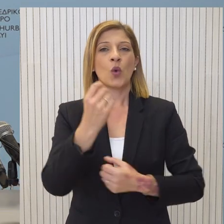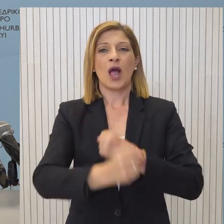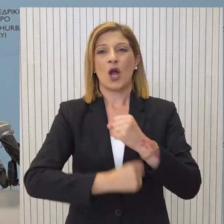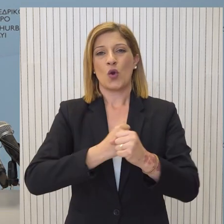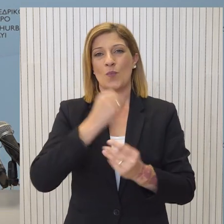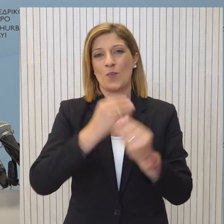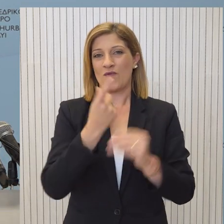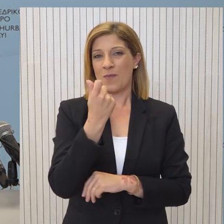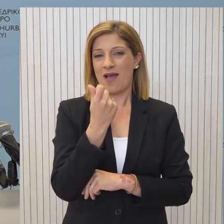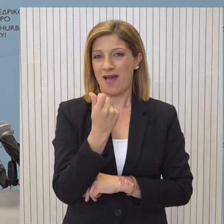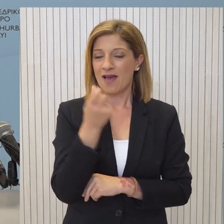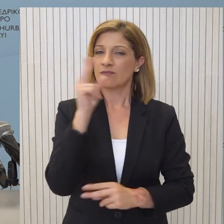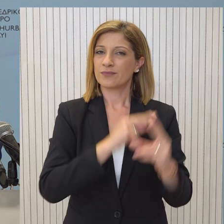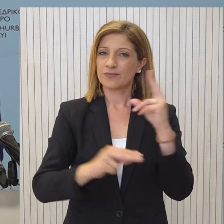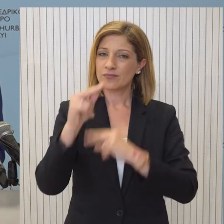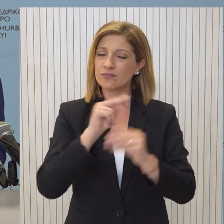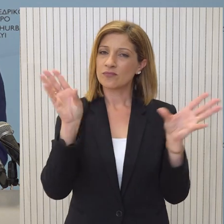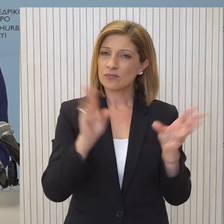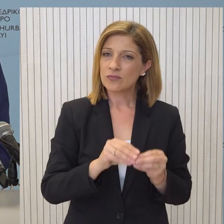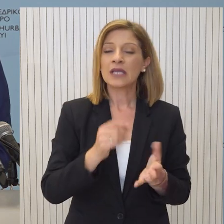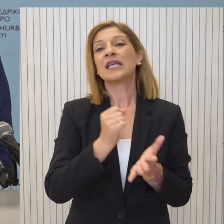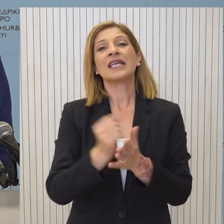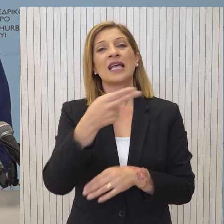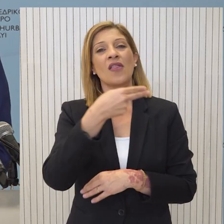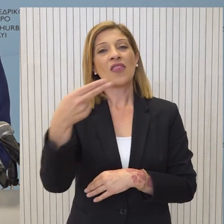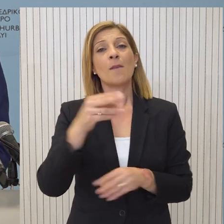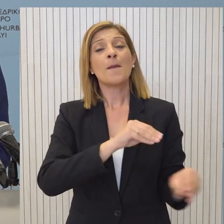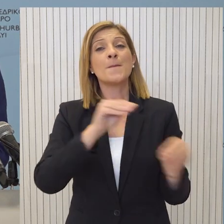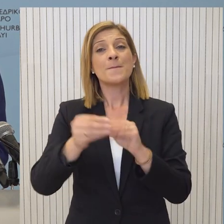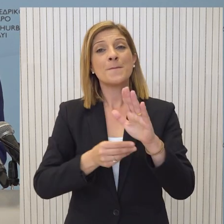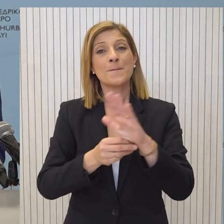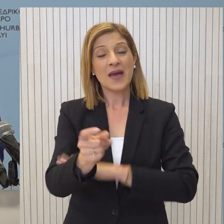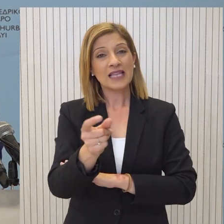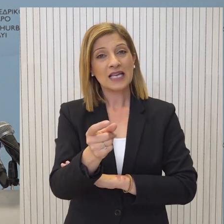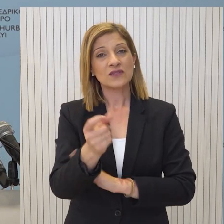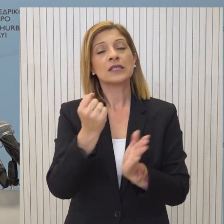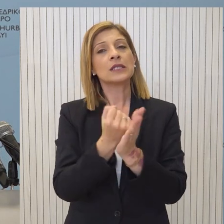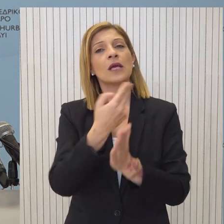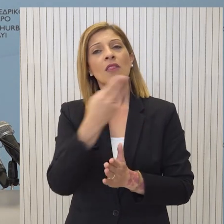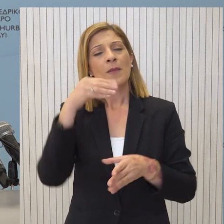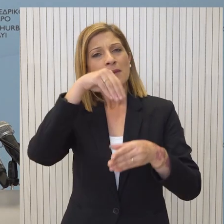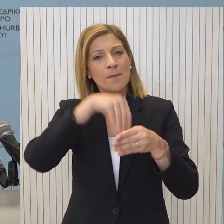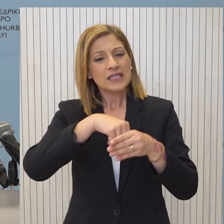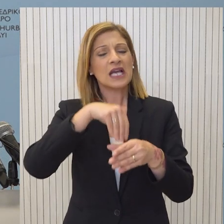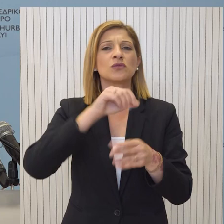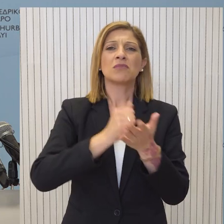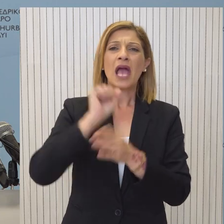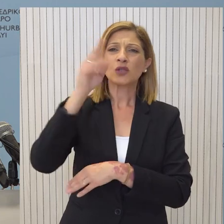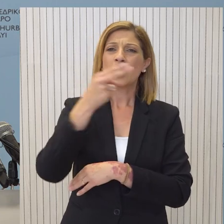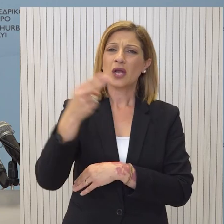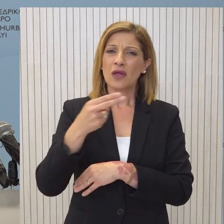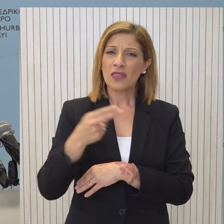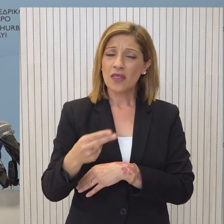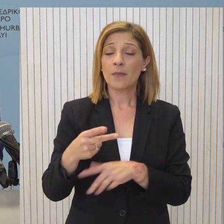δημοσιονομικού πλαισίου, στο οποίο έχει συμπεριληφθεί και το βασικό ζήτημα της μετανάστευσης ως προς την εσωτερική και εξωτερική της διάσταση,